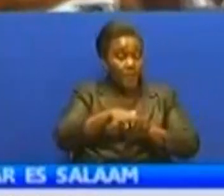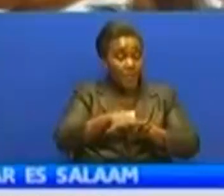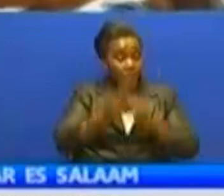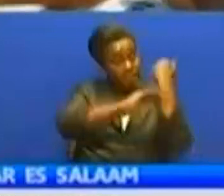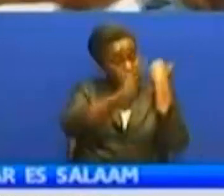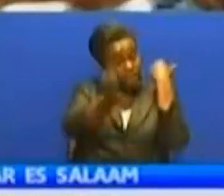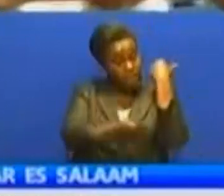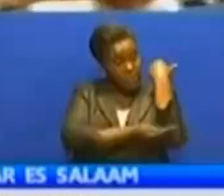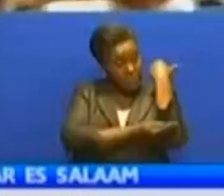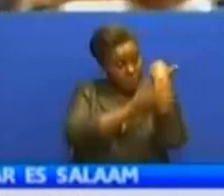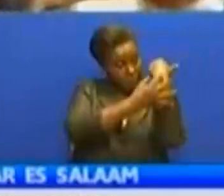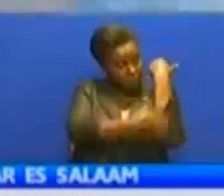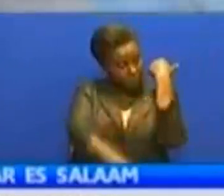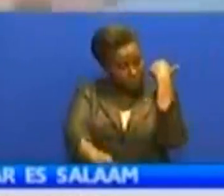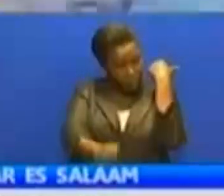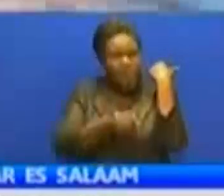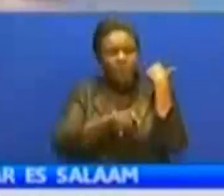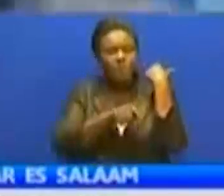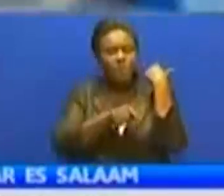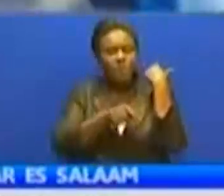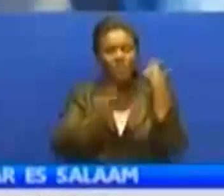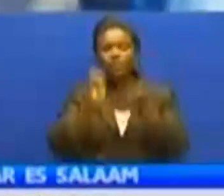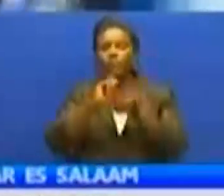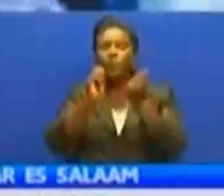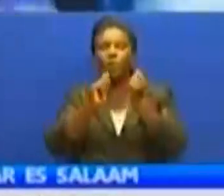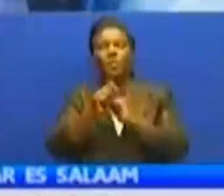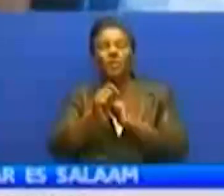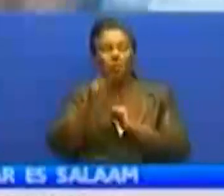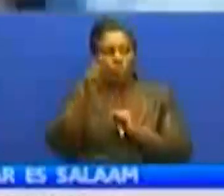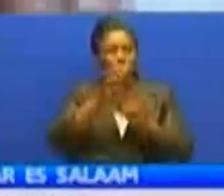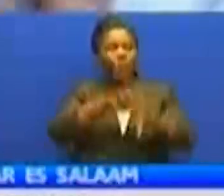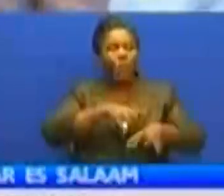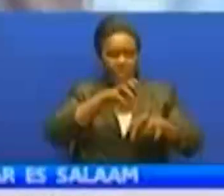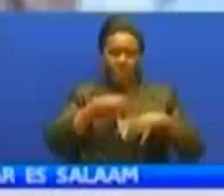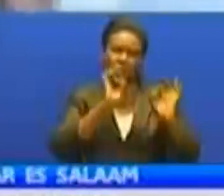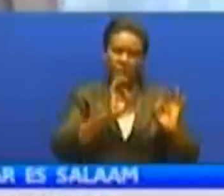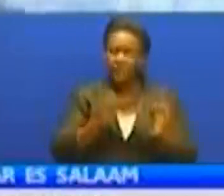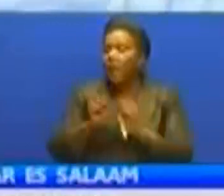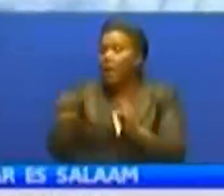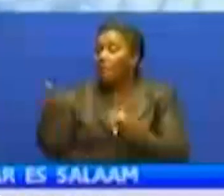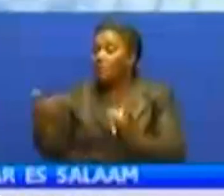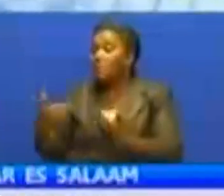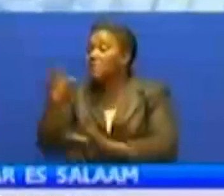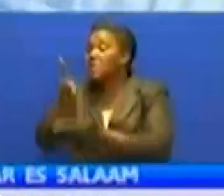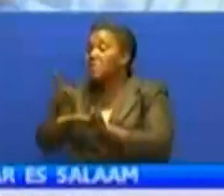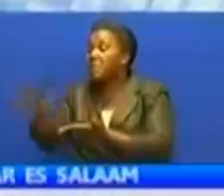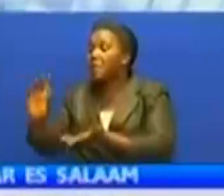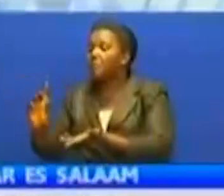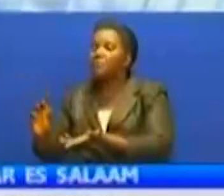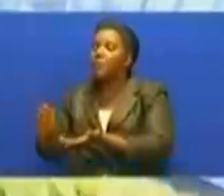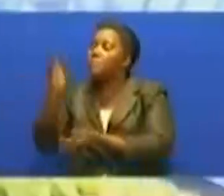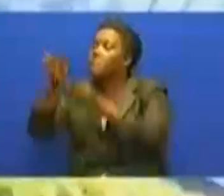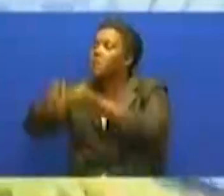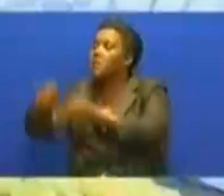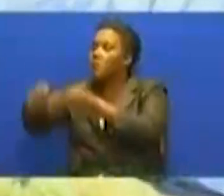hiyo ni kwa jilea chakula cha wanyama wafunguwao. Ingawa, inatajwa kugeuzwa kito weo kwa binadamu. Asher